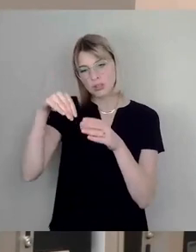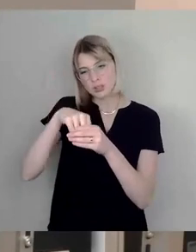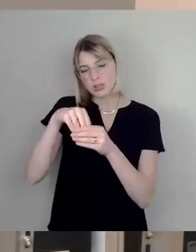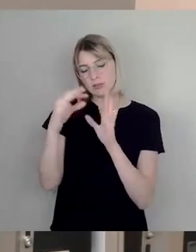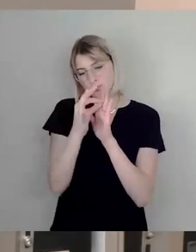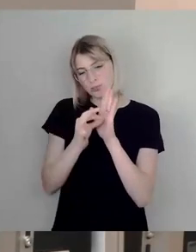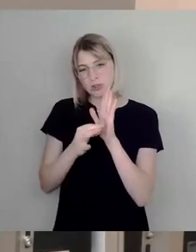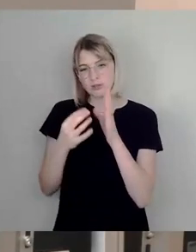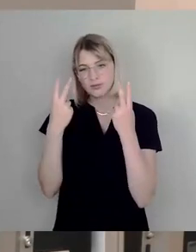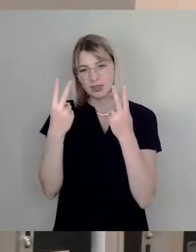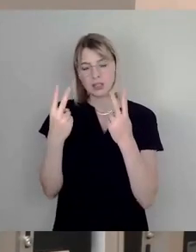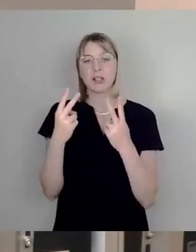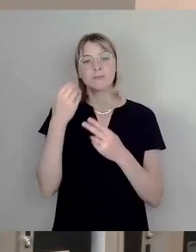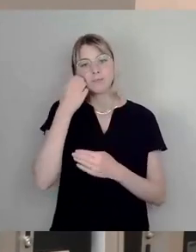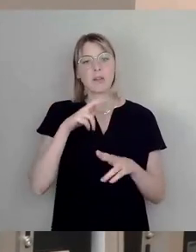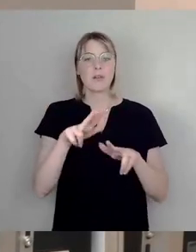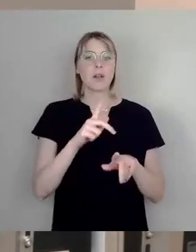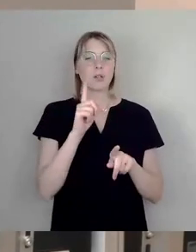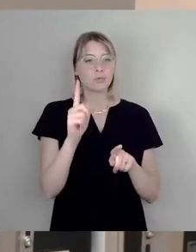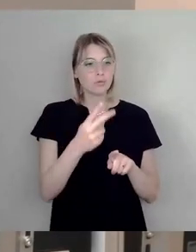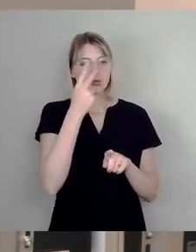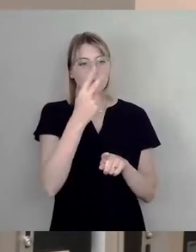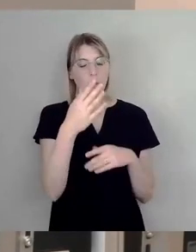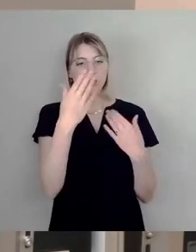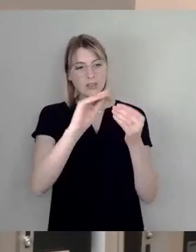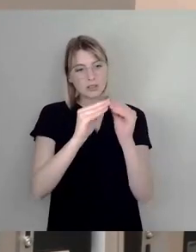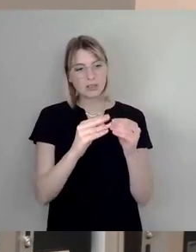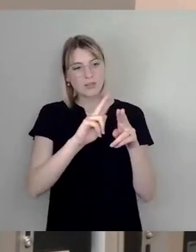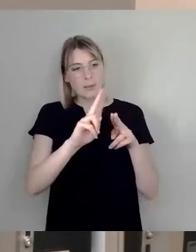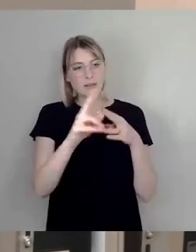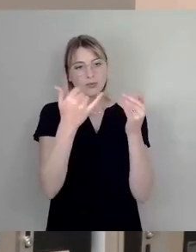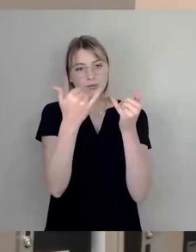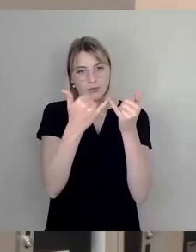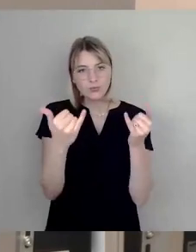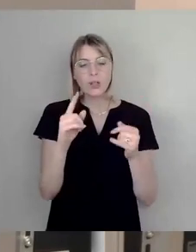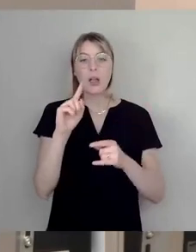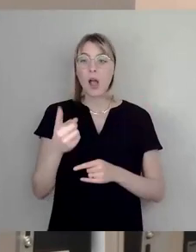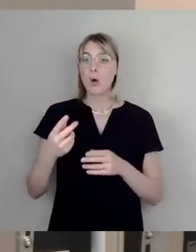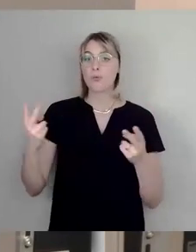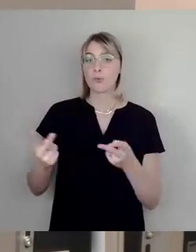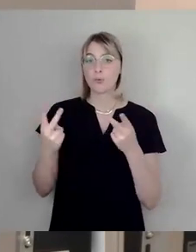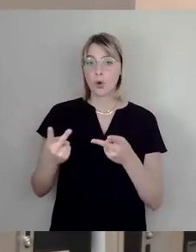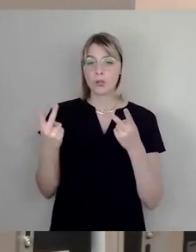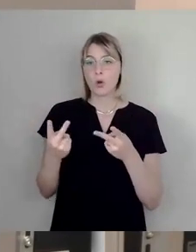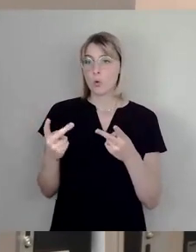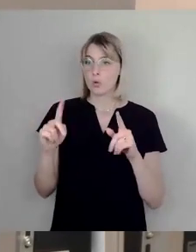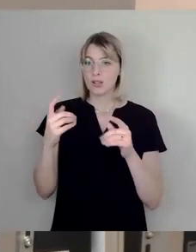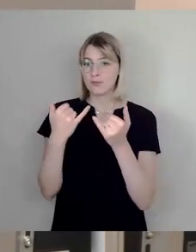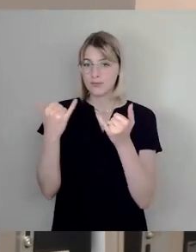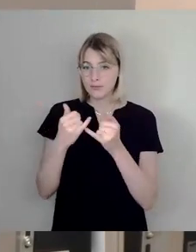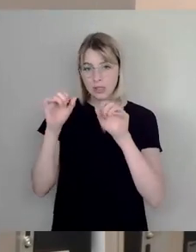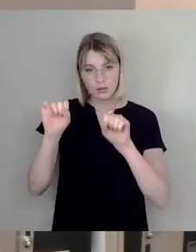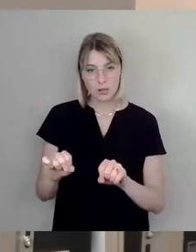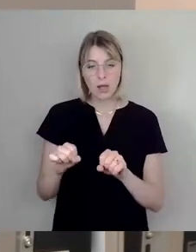Verwaltung, macht euch da mal auf den Weg. Und schaut auch, inwieweit man das eben zum Beispiel auch in eine entsprechende Förderkulisse doch noch mit reinbekommt. Das ist im